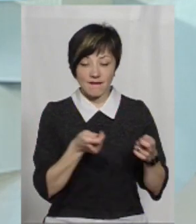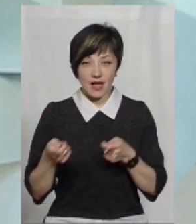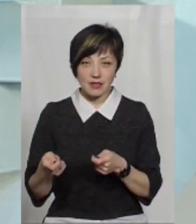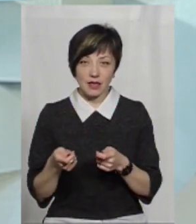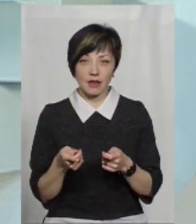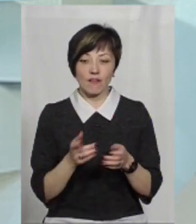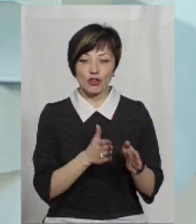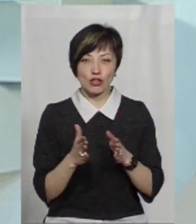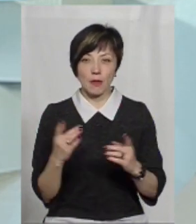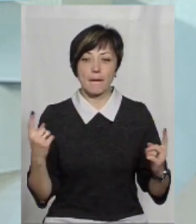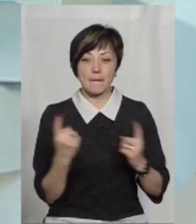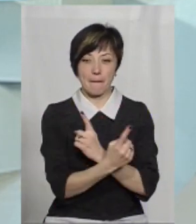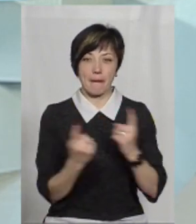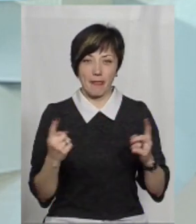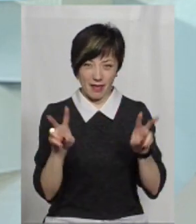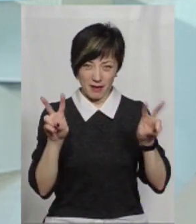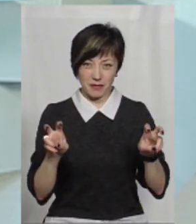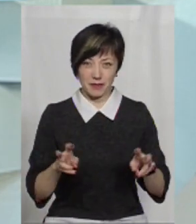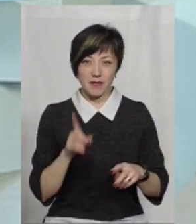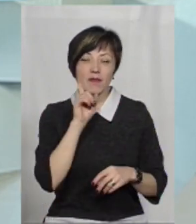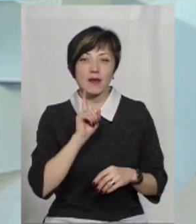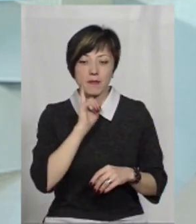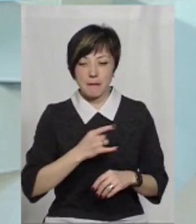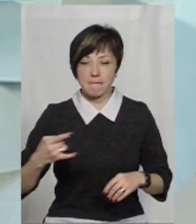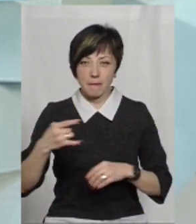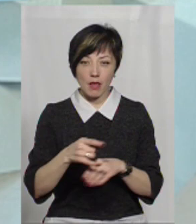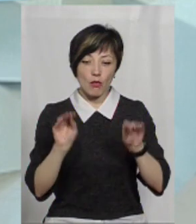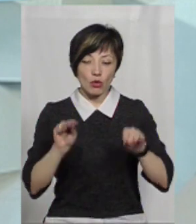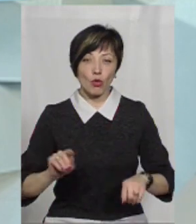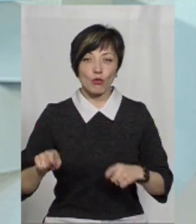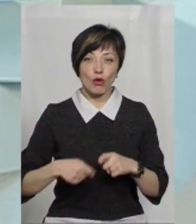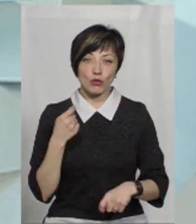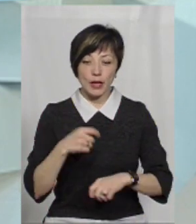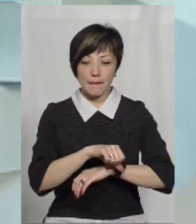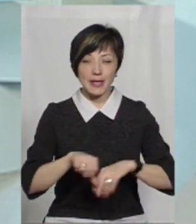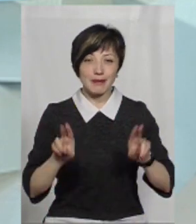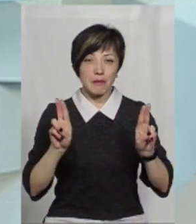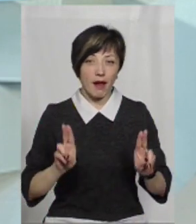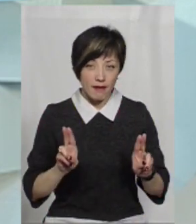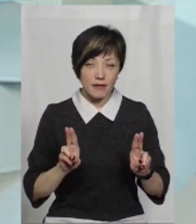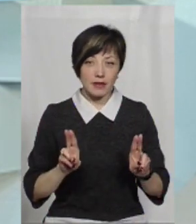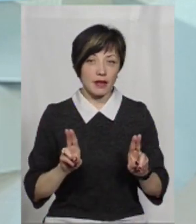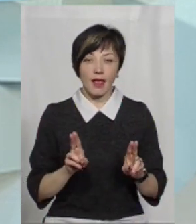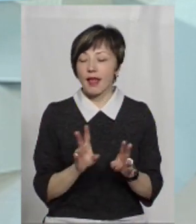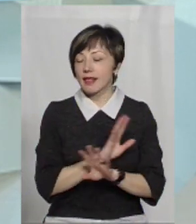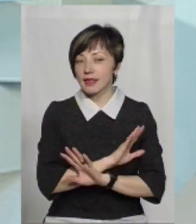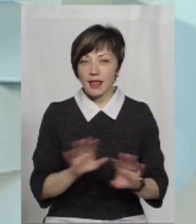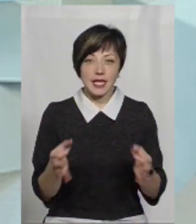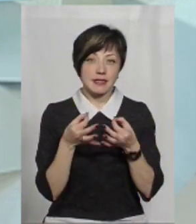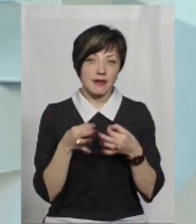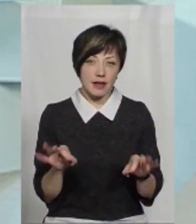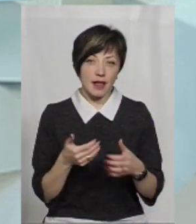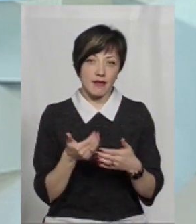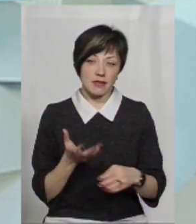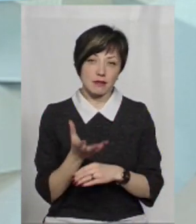в режимі транзиту, то, звичайно, наявність протоколу про порушення митних правил, вона не звільняла від сплати